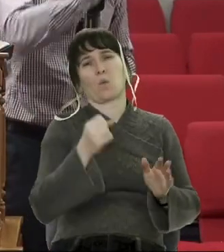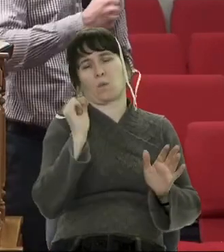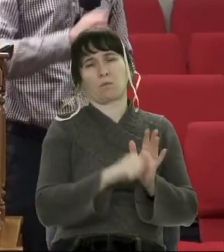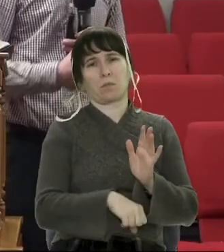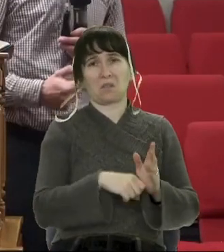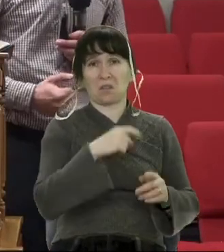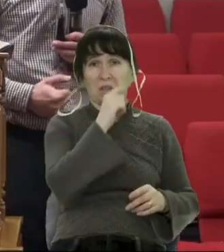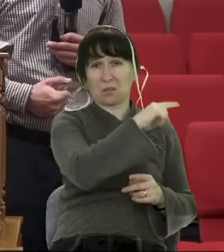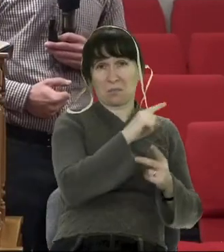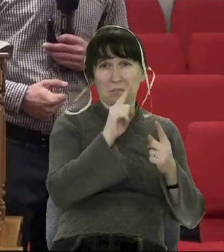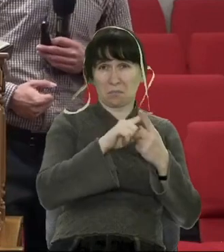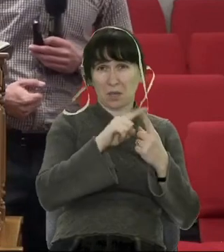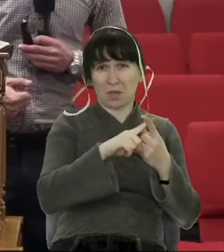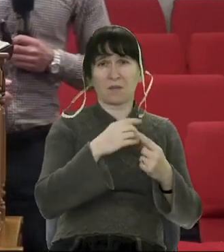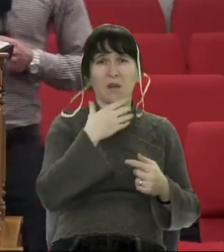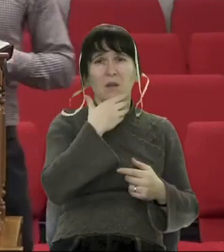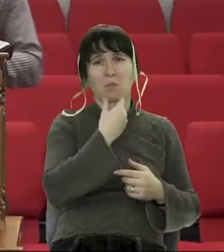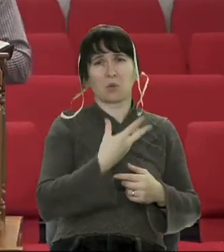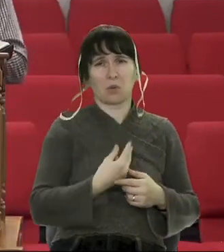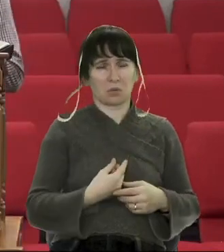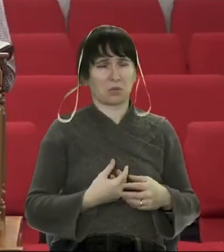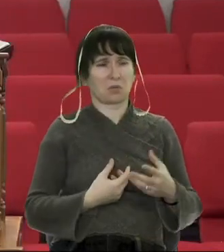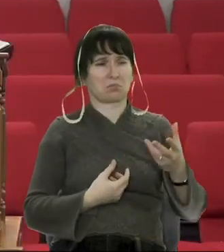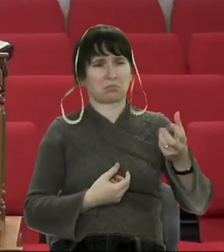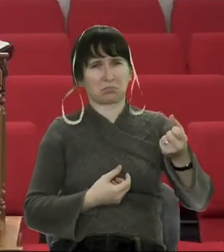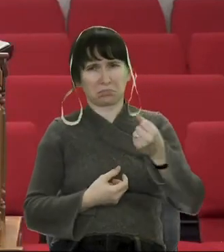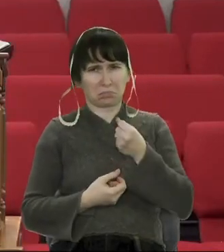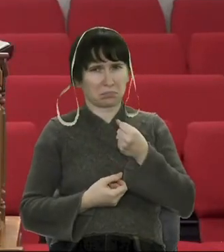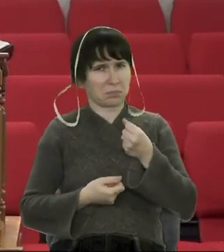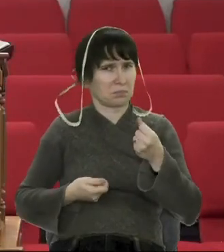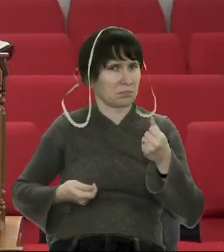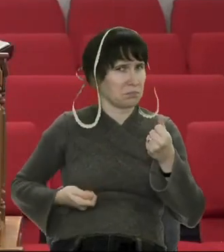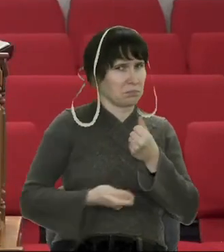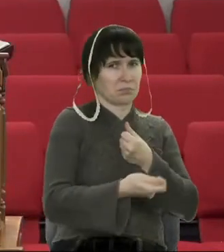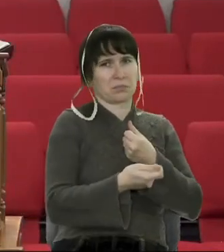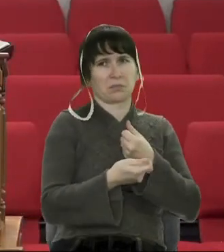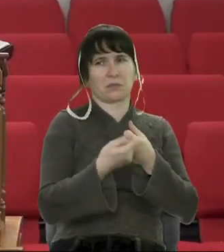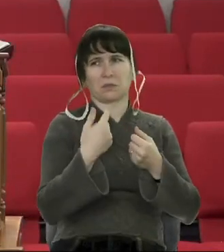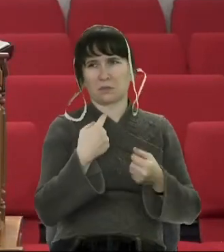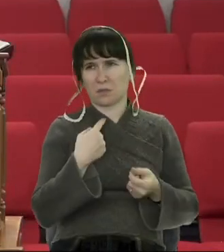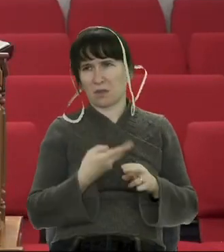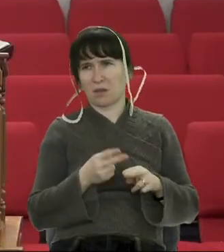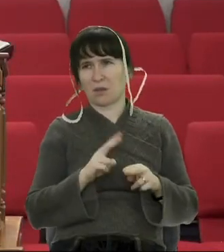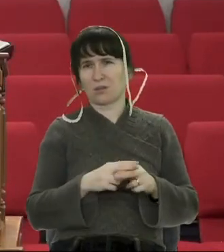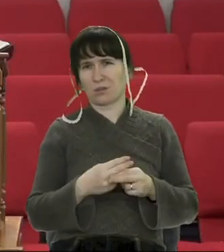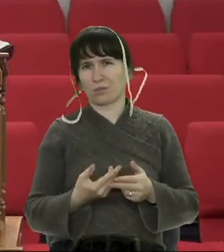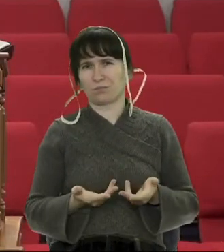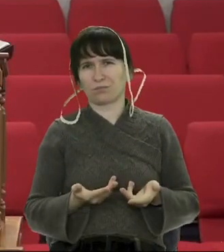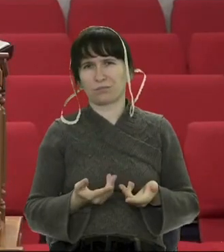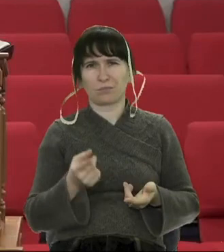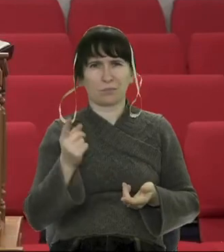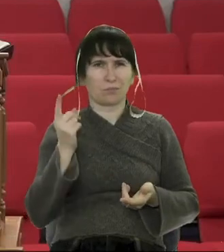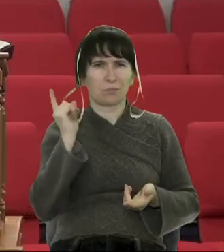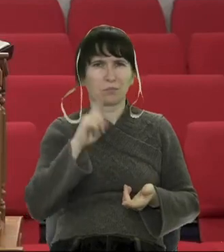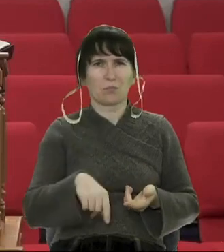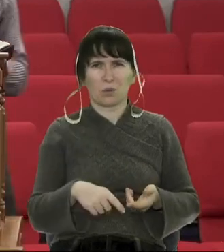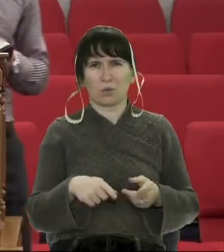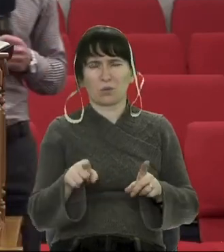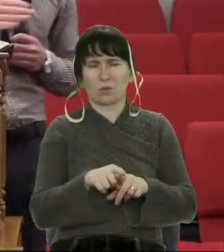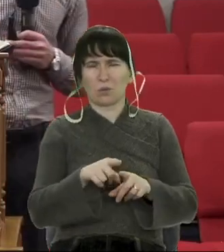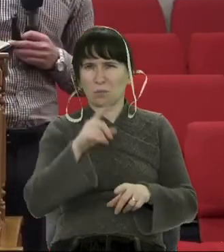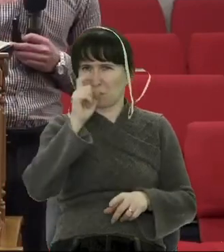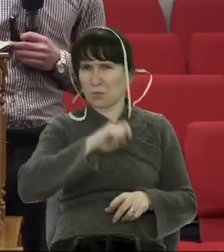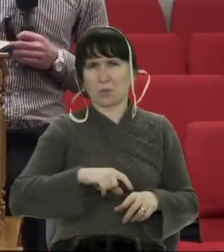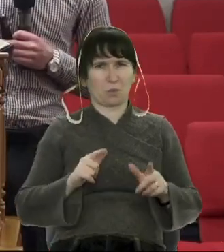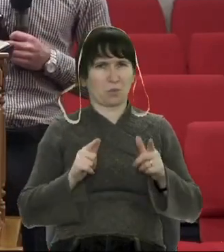'я?» Схапив за бороду і так підло вчинив з ним. Ханебно так вбив. Але це зовсім